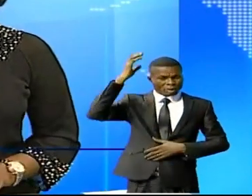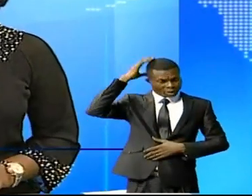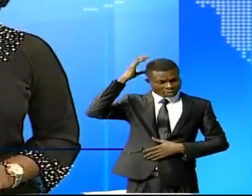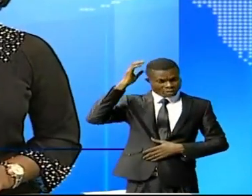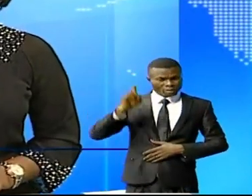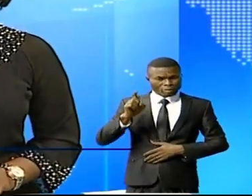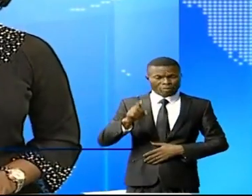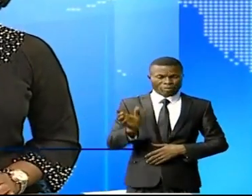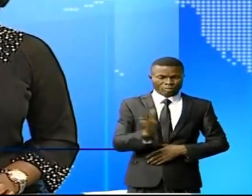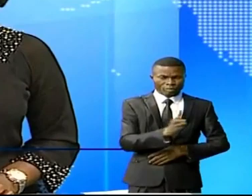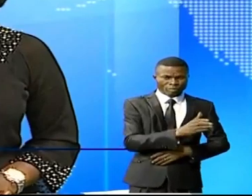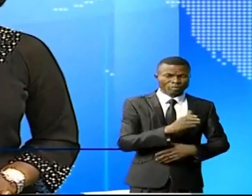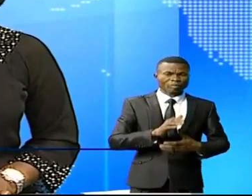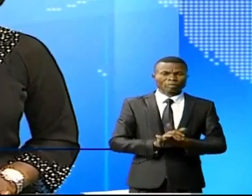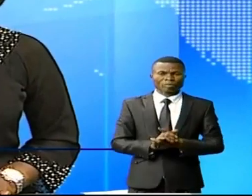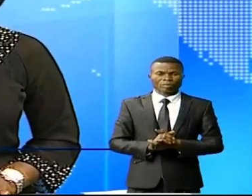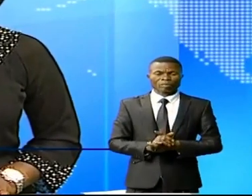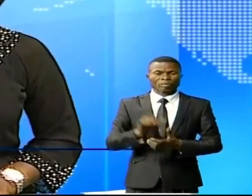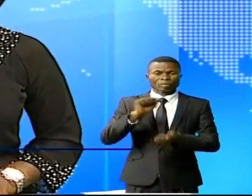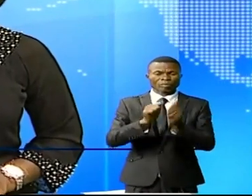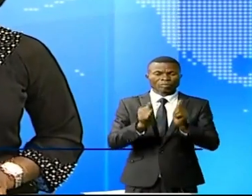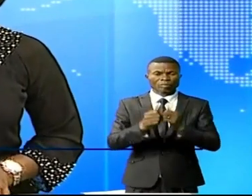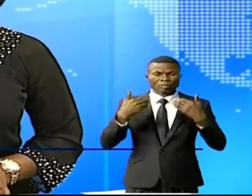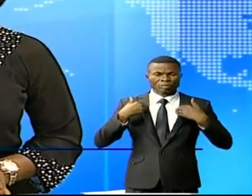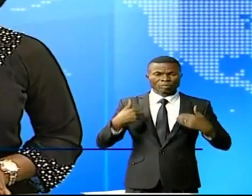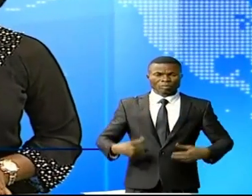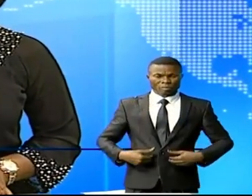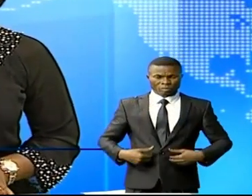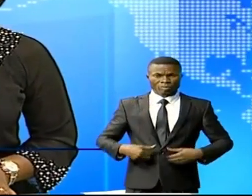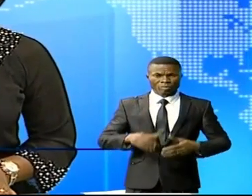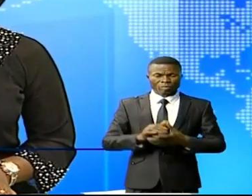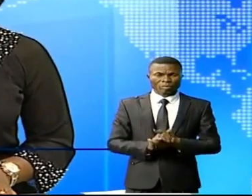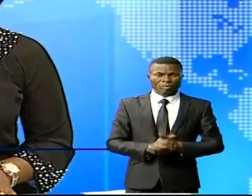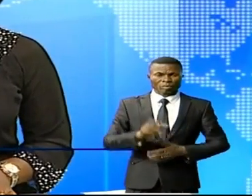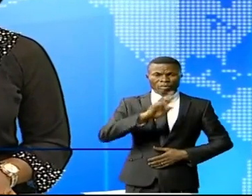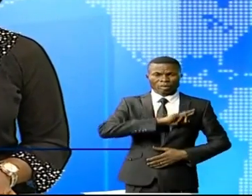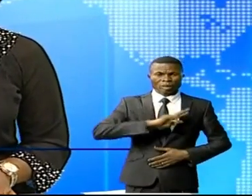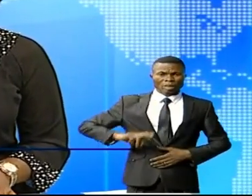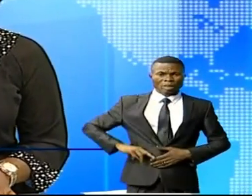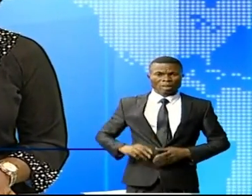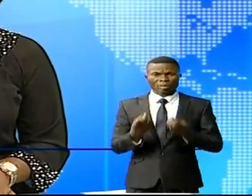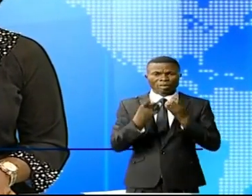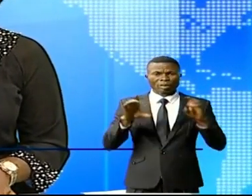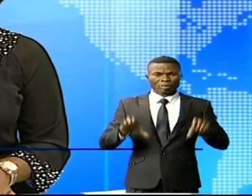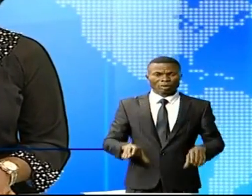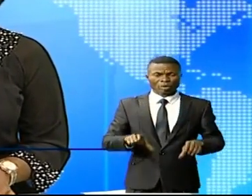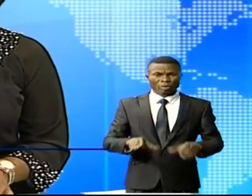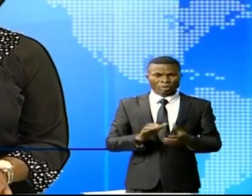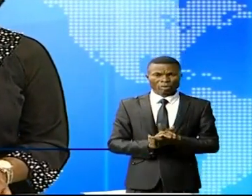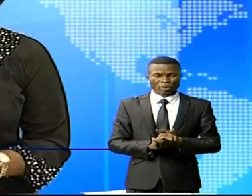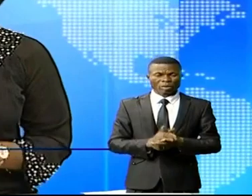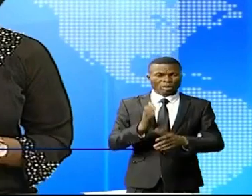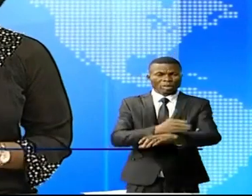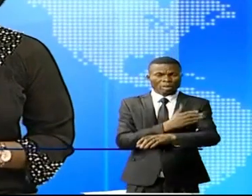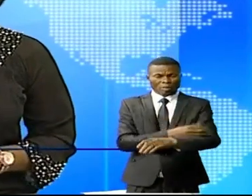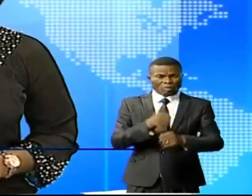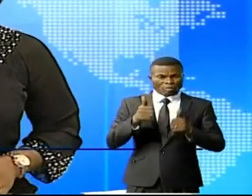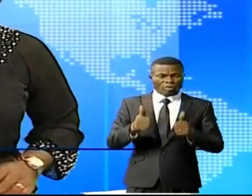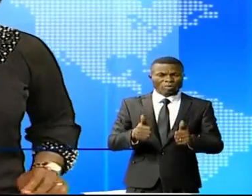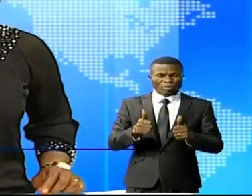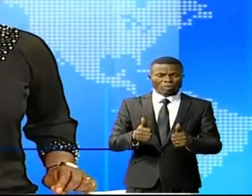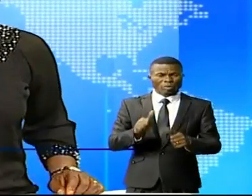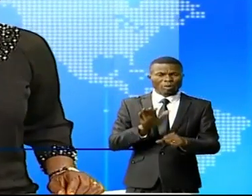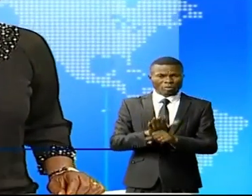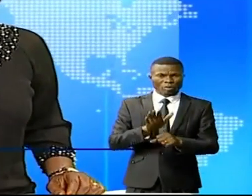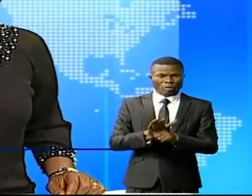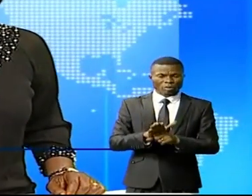Ouvrons à présent le chapitre de la santé dans ses journals. En République démocratique du Congo, il y a des avancées très significatives